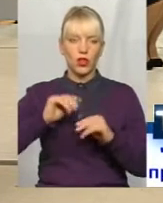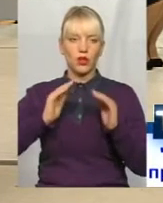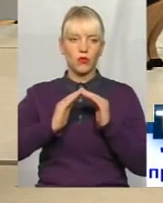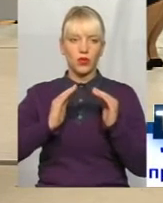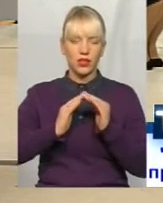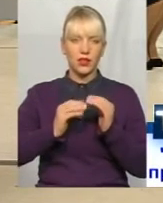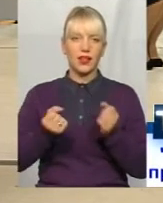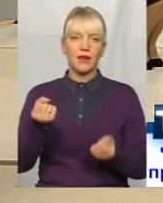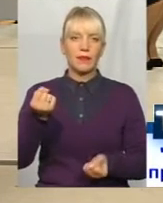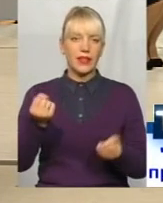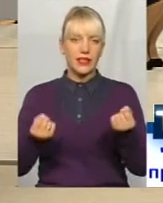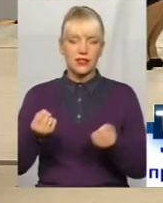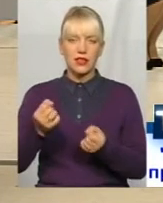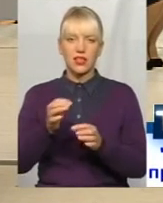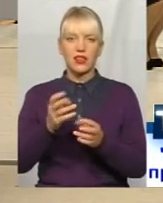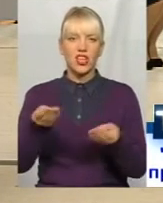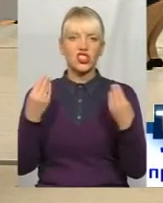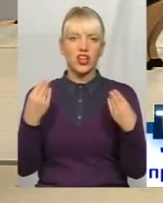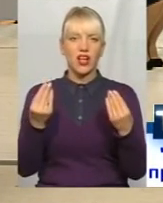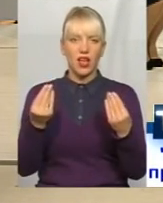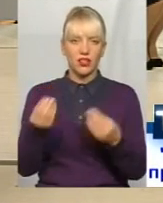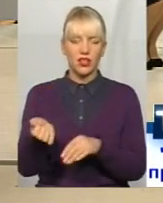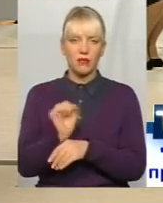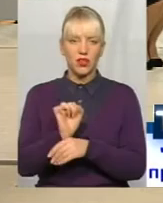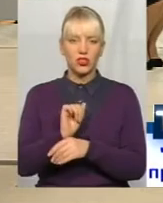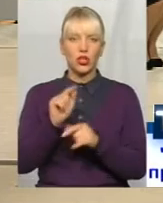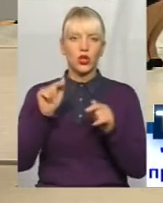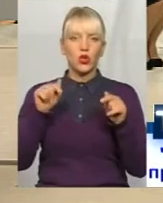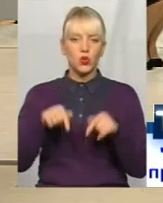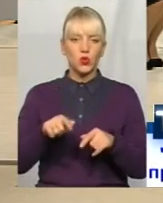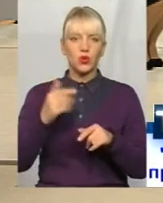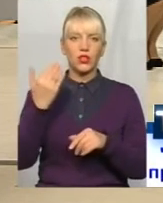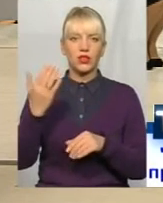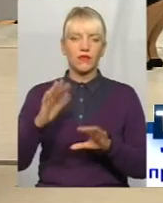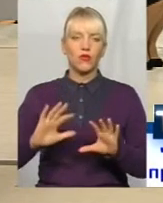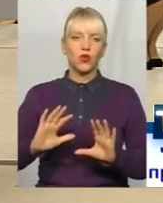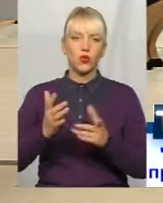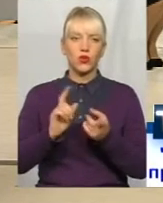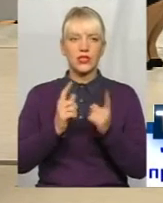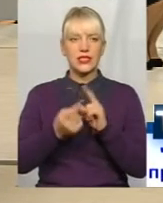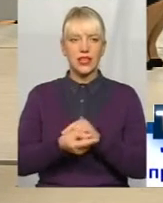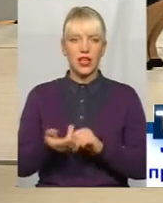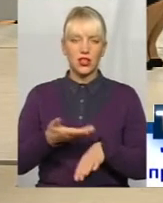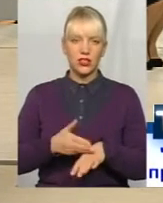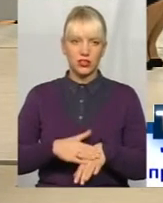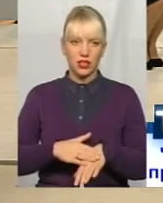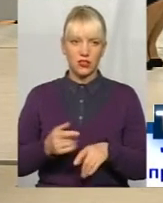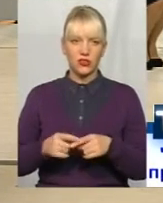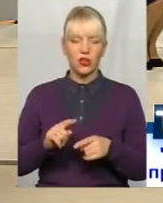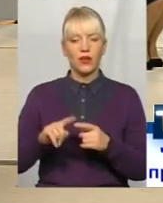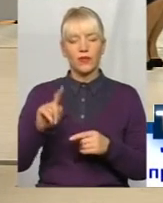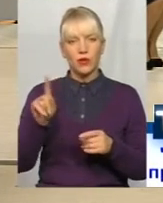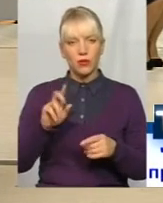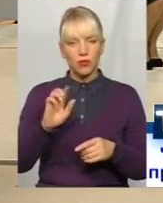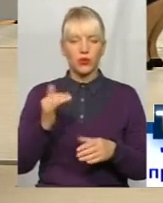їздили на шикарних машинах і тут їм вдруг стало трошки тяжко. Бо не мати доходи, хочете по 100 тисяч